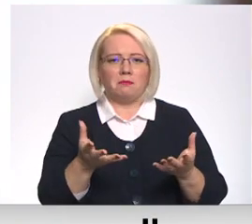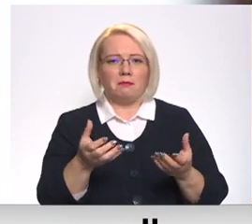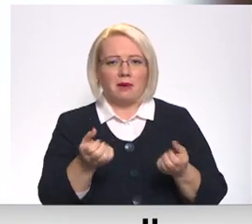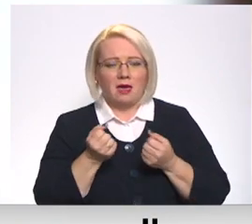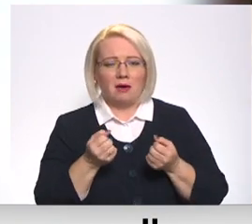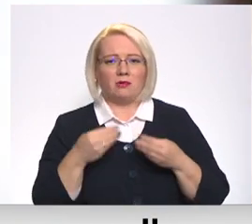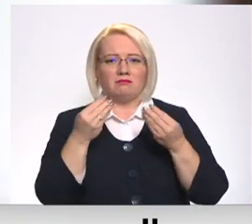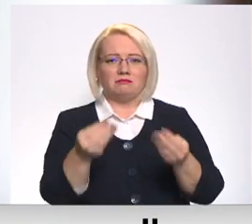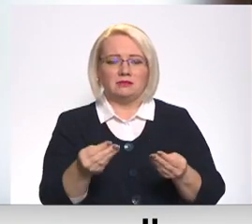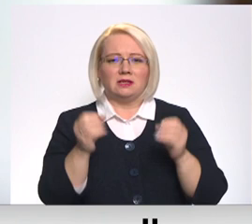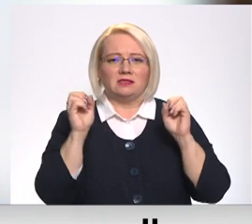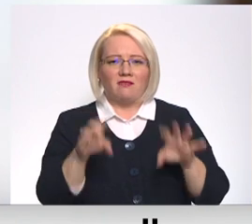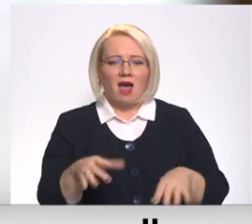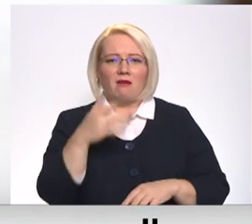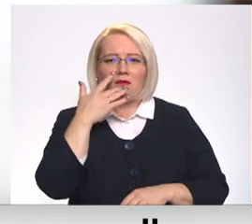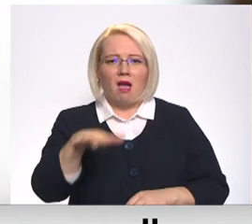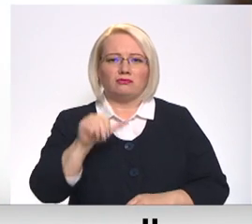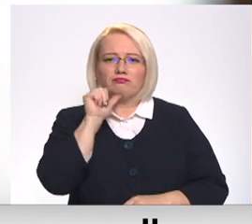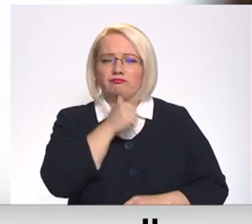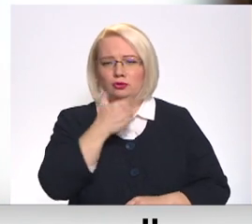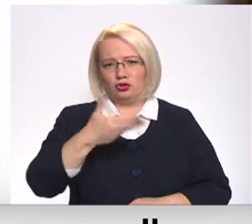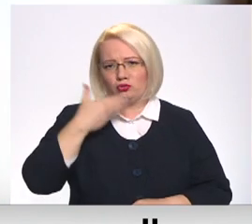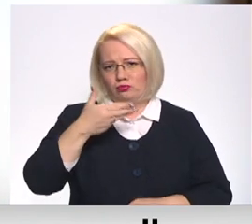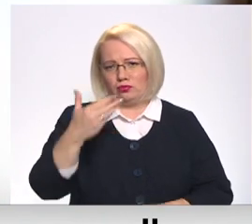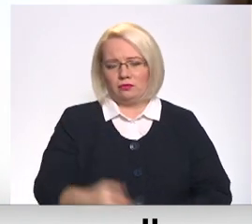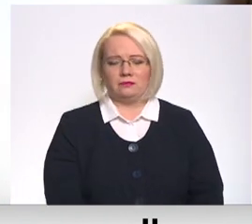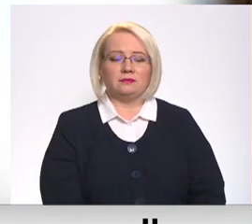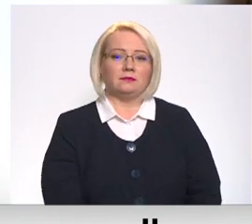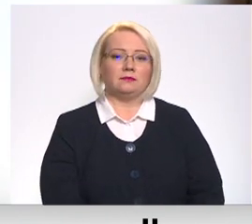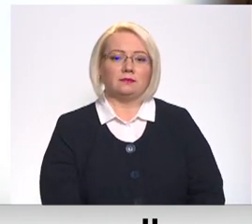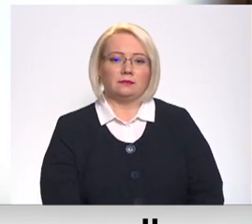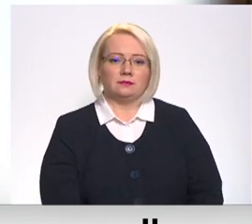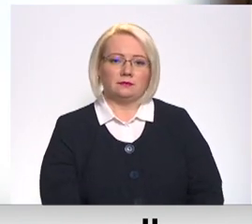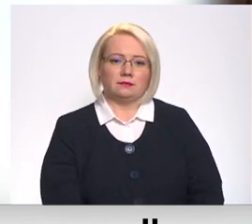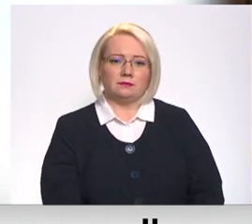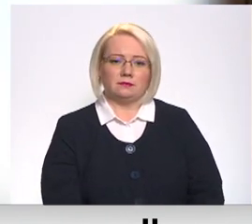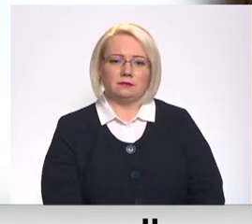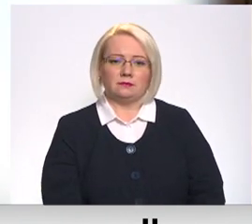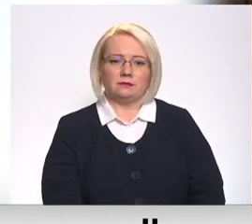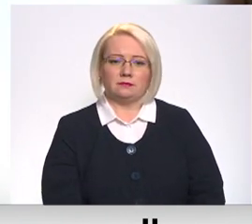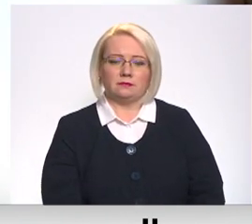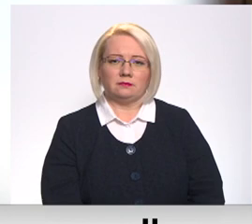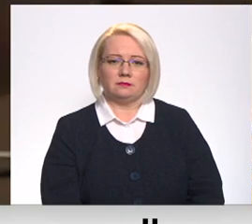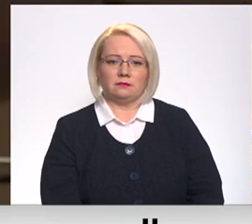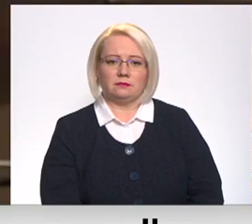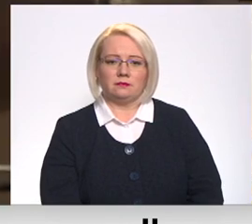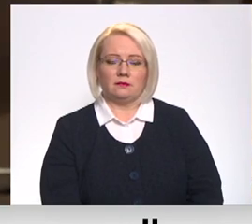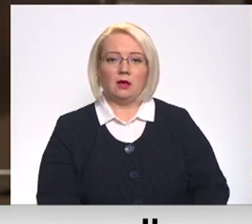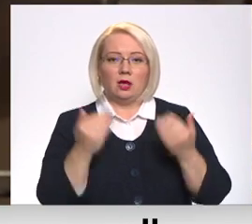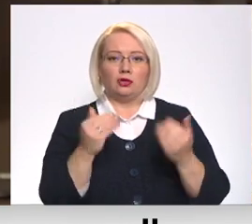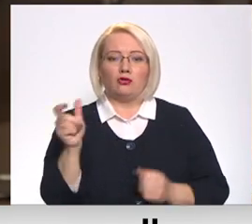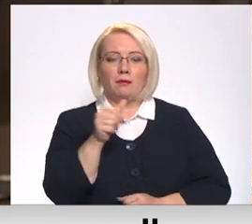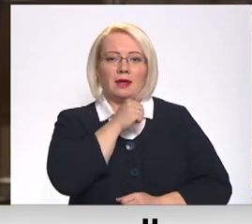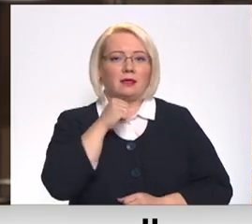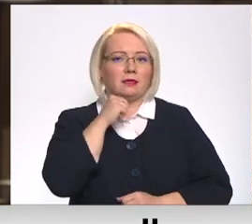pasnēdz svaigu karstu un garšīgu zupu. Gatuvēt, priņemājot, viss ir tā svīžā, gaļāčā, kusnēt. Šobrīd